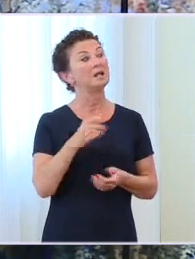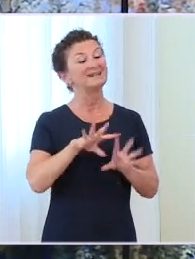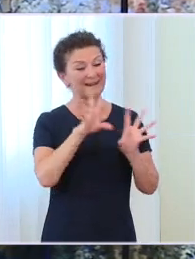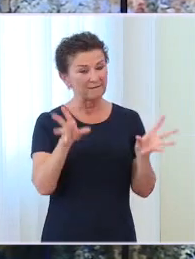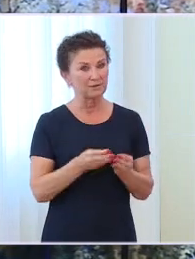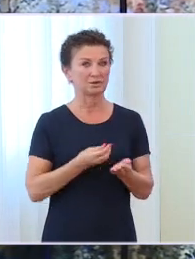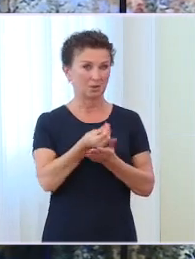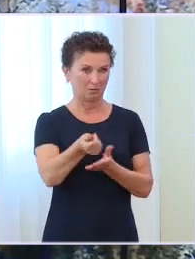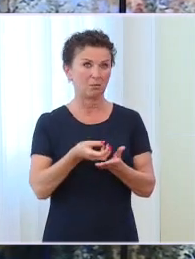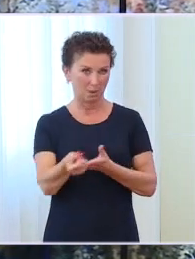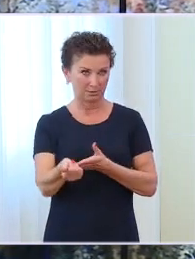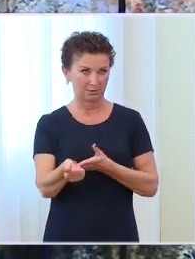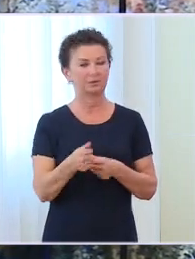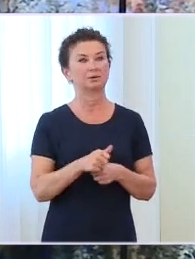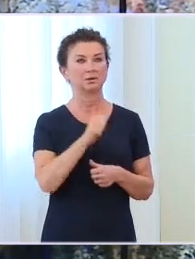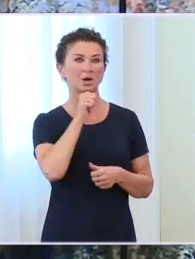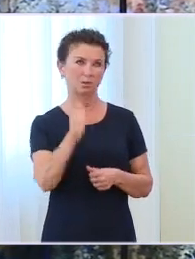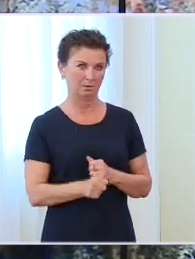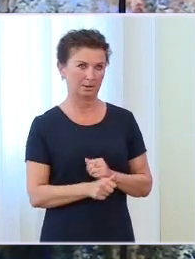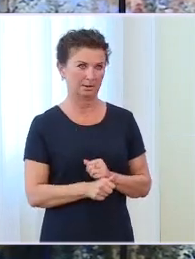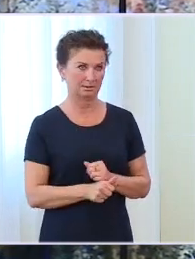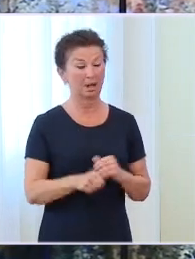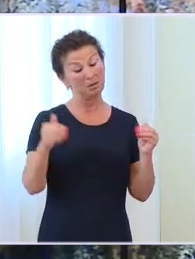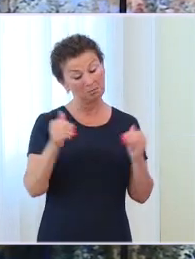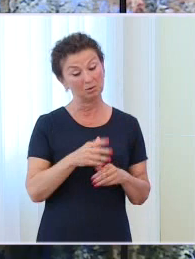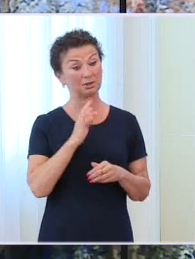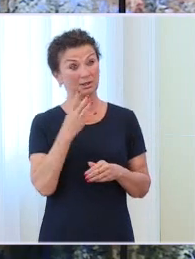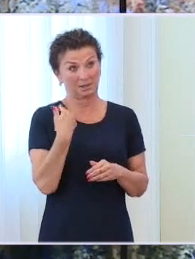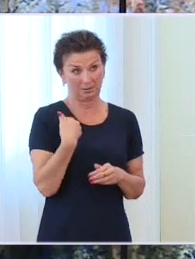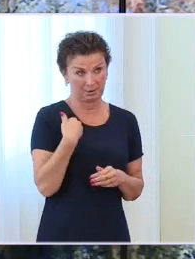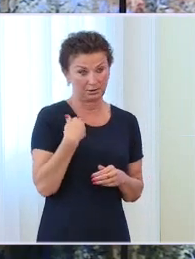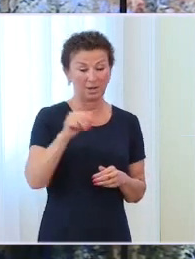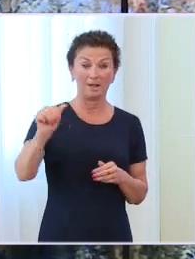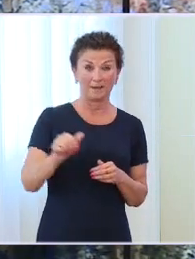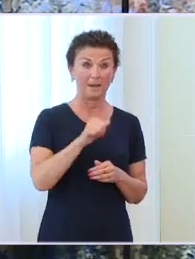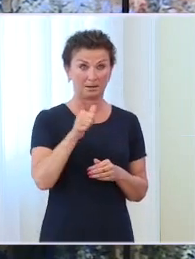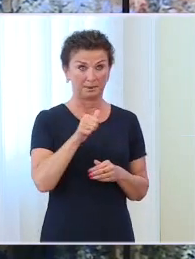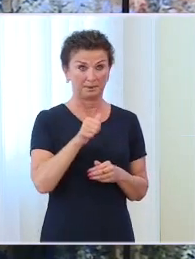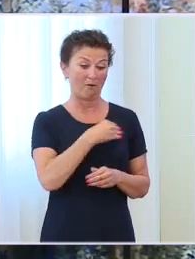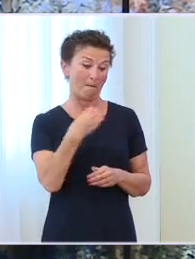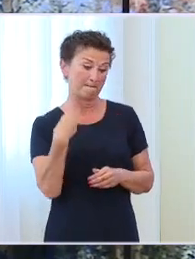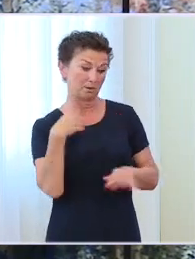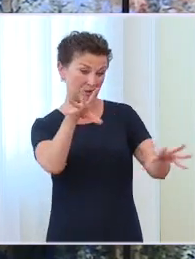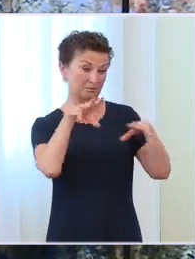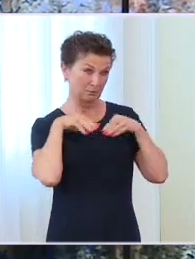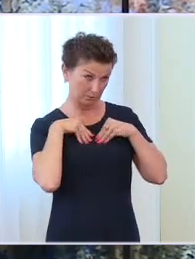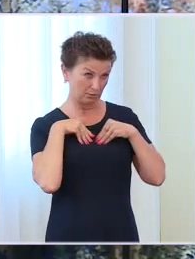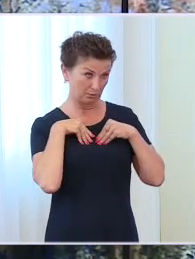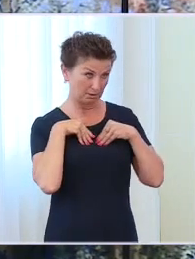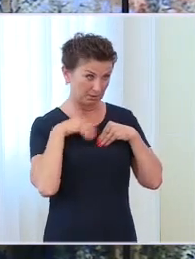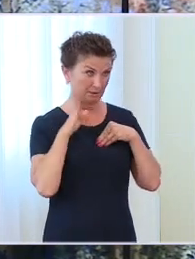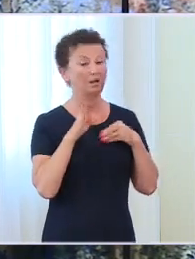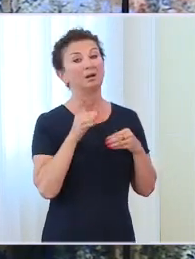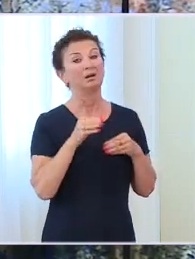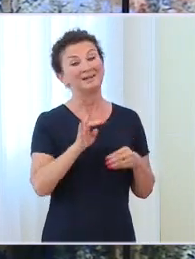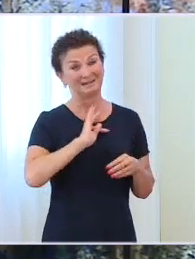że najpierw my przyjmując uchodźców, będziemy wykładać swoje własne pieniądze i dokładnie co do złotówki zostanie to